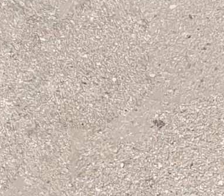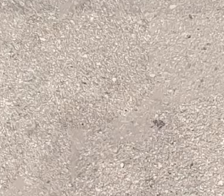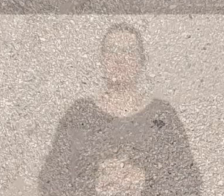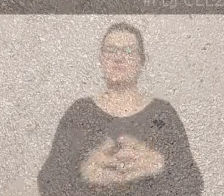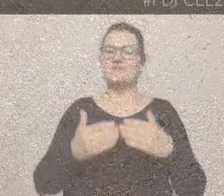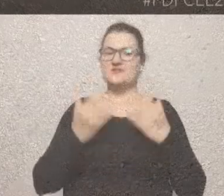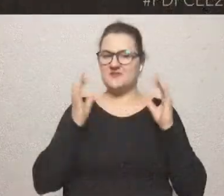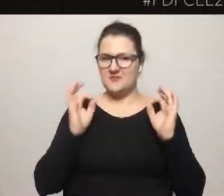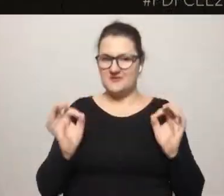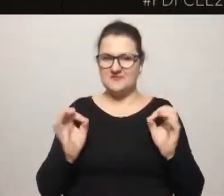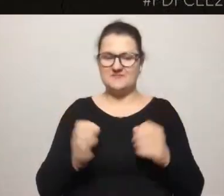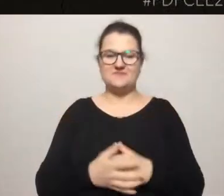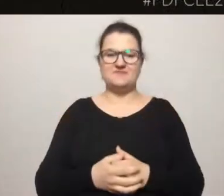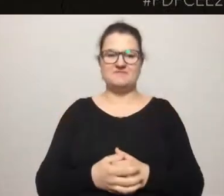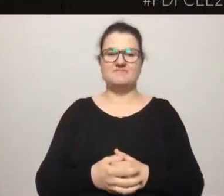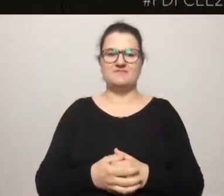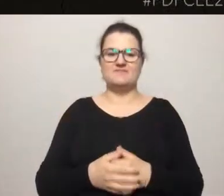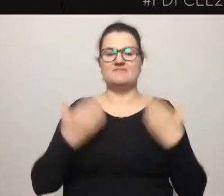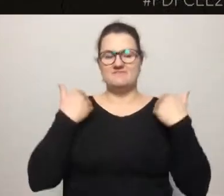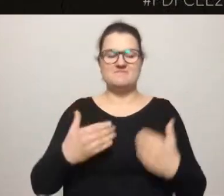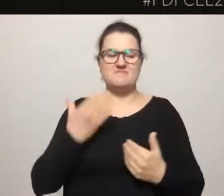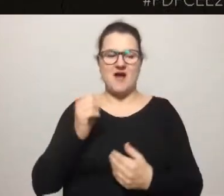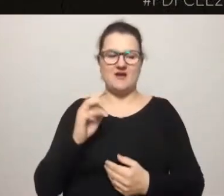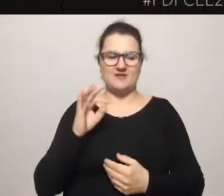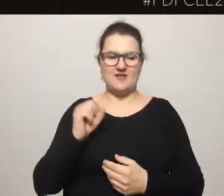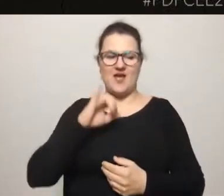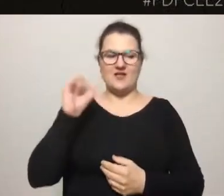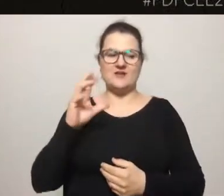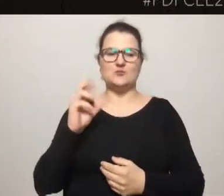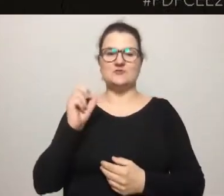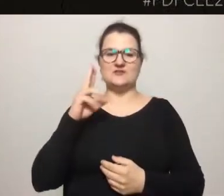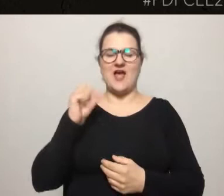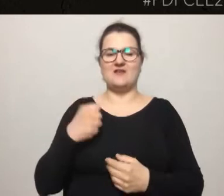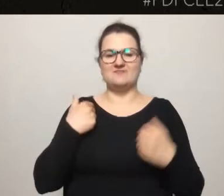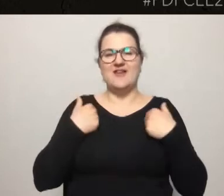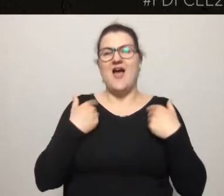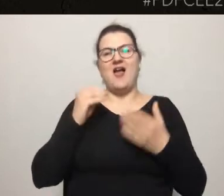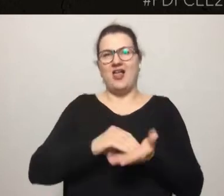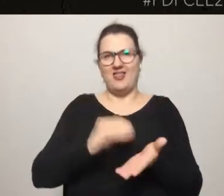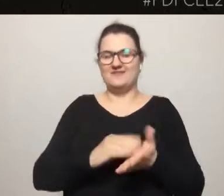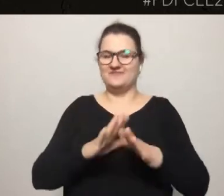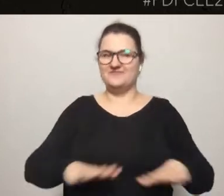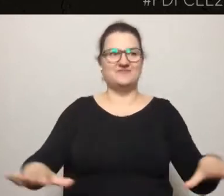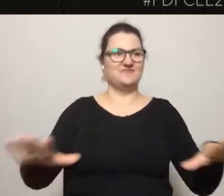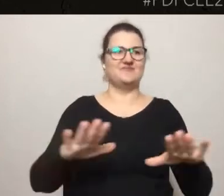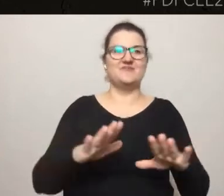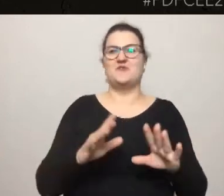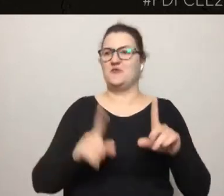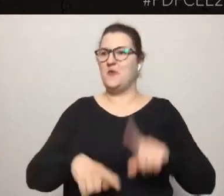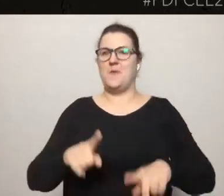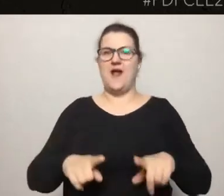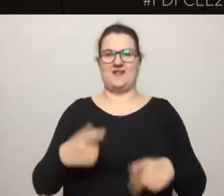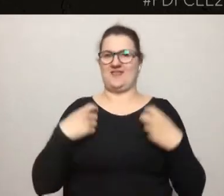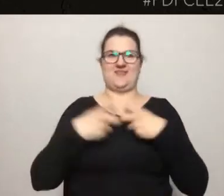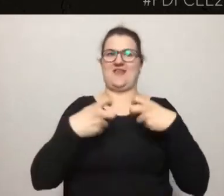Nazywam się Marta Jaskulska i jestem analogowa. W związku z tym przyszło mi w udziale rozmawiać z Państwem o